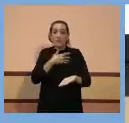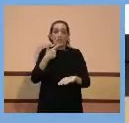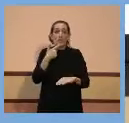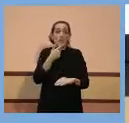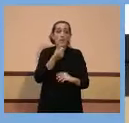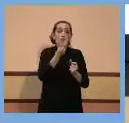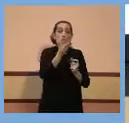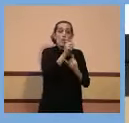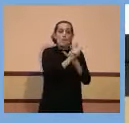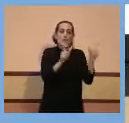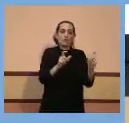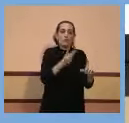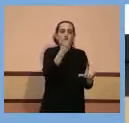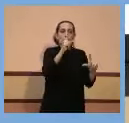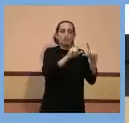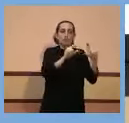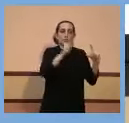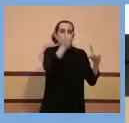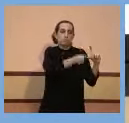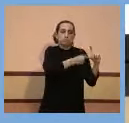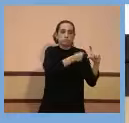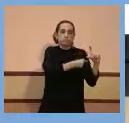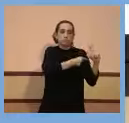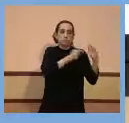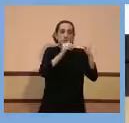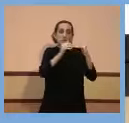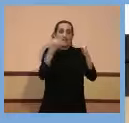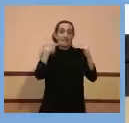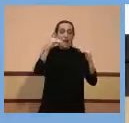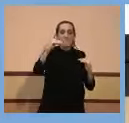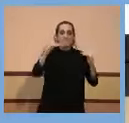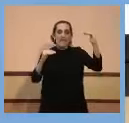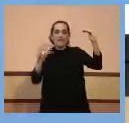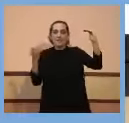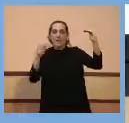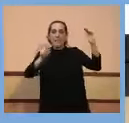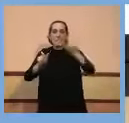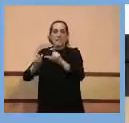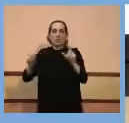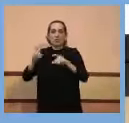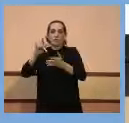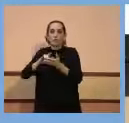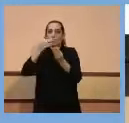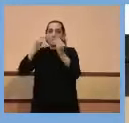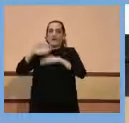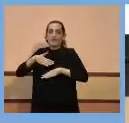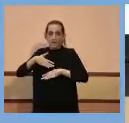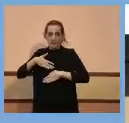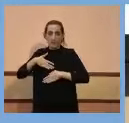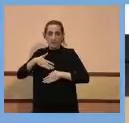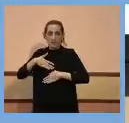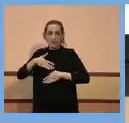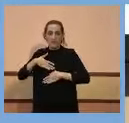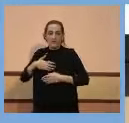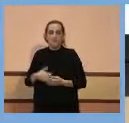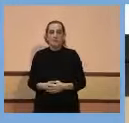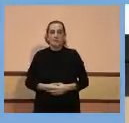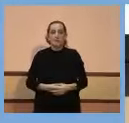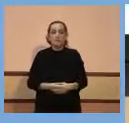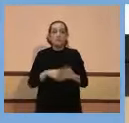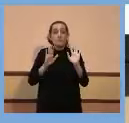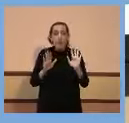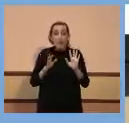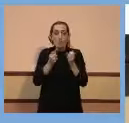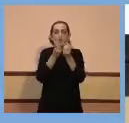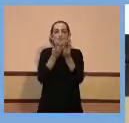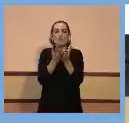ha sobrepassat el número de persones que estan infectades des de l'inici de la pandèmia. Però, segurament, el número que més ens interessa